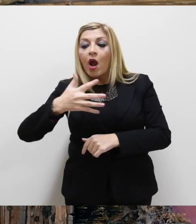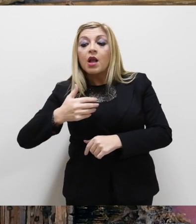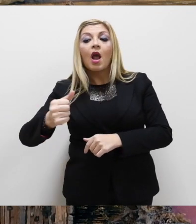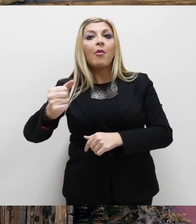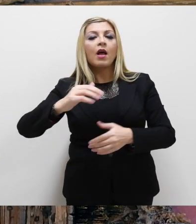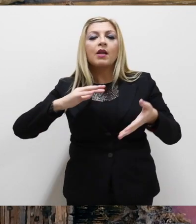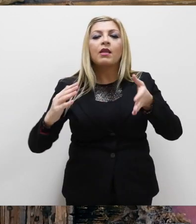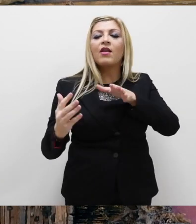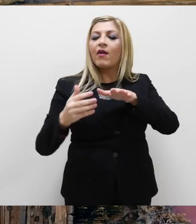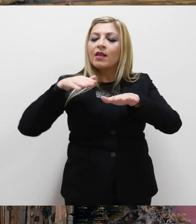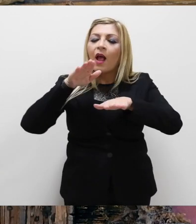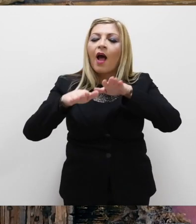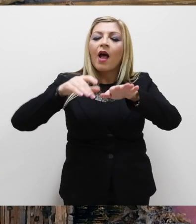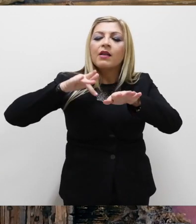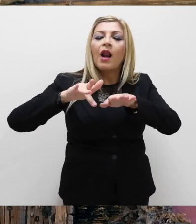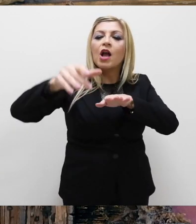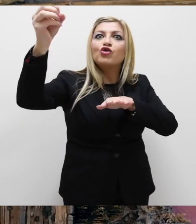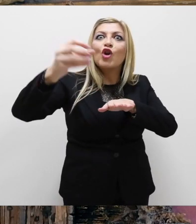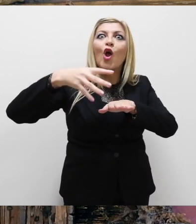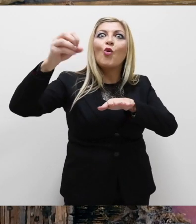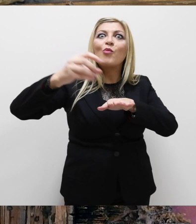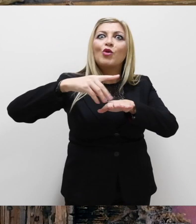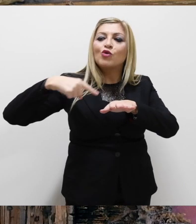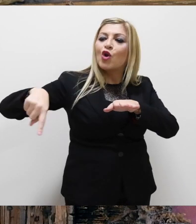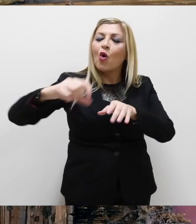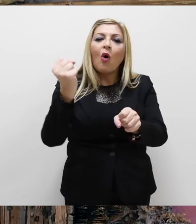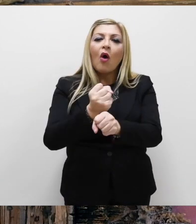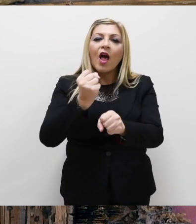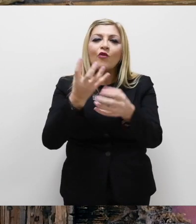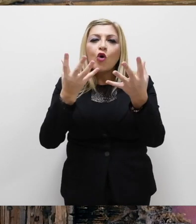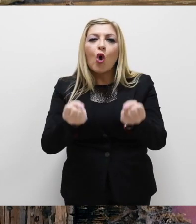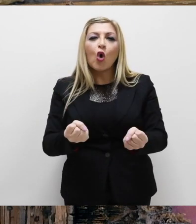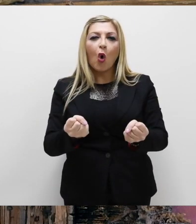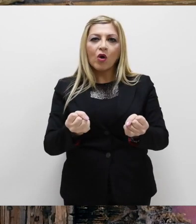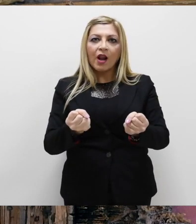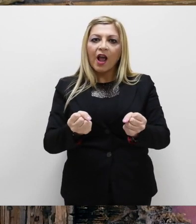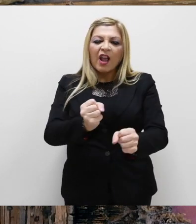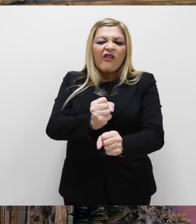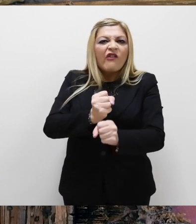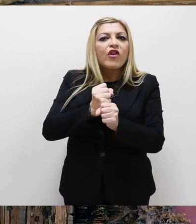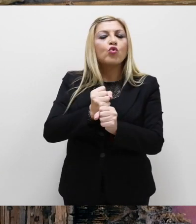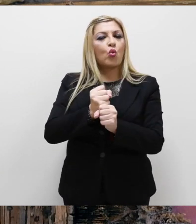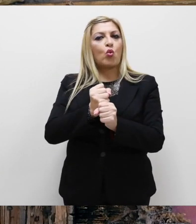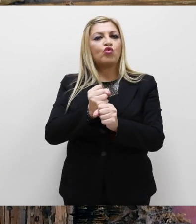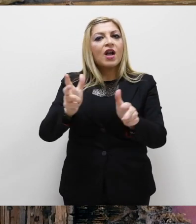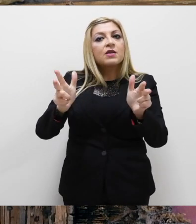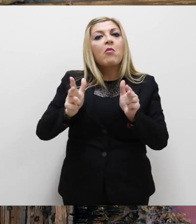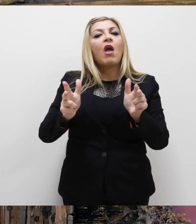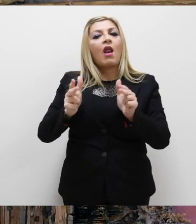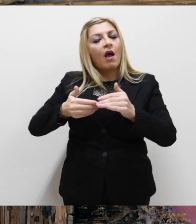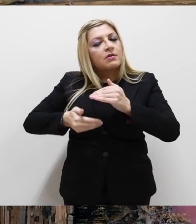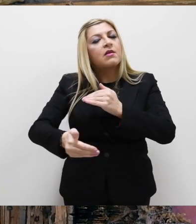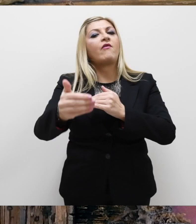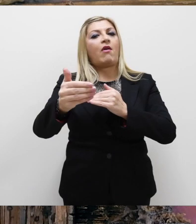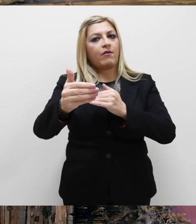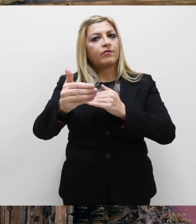chiamati ad essere tracce luminose, che impegnandosi fattivamente sanno mantenere d'este la fiducia e la speranza